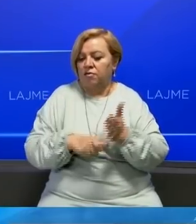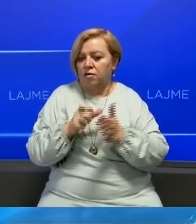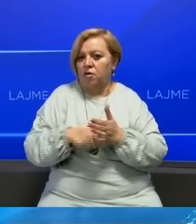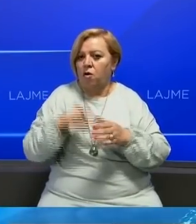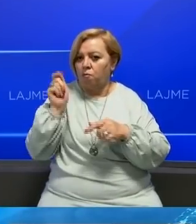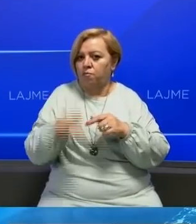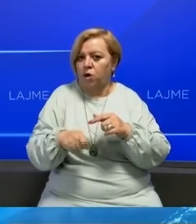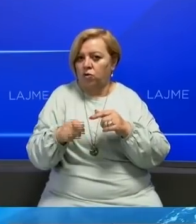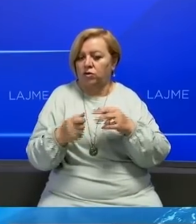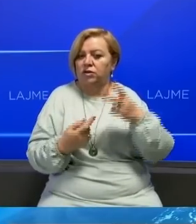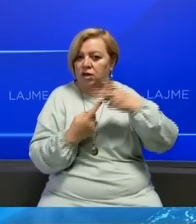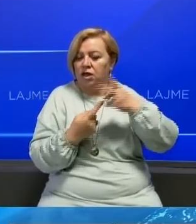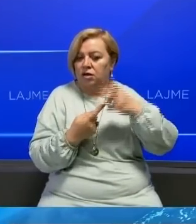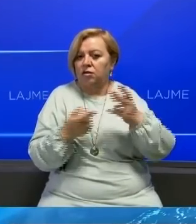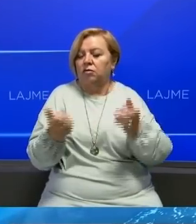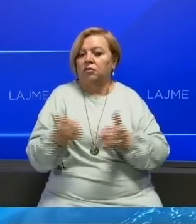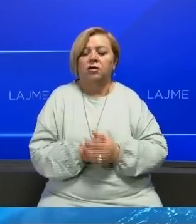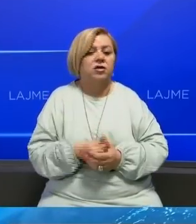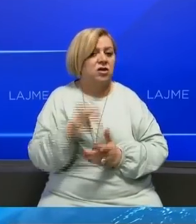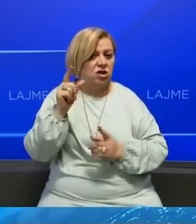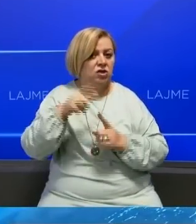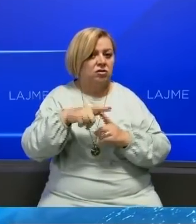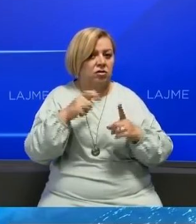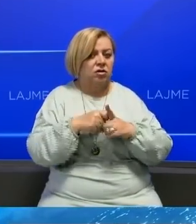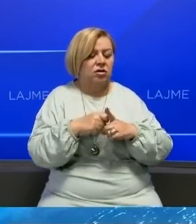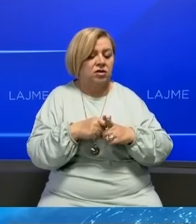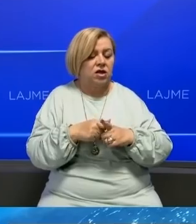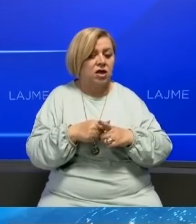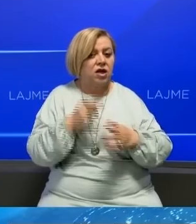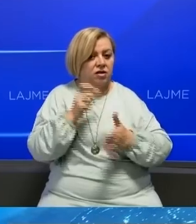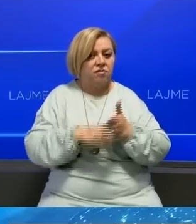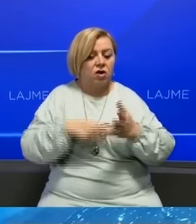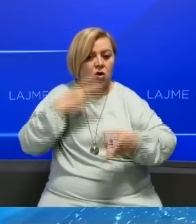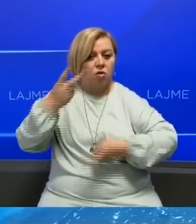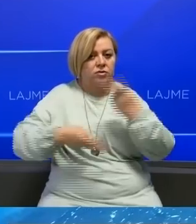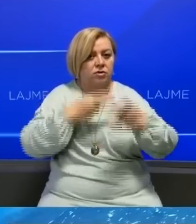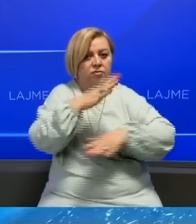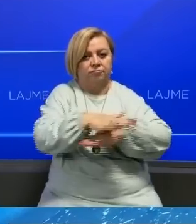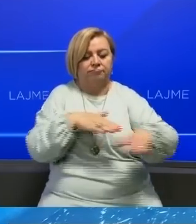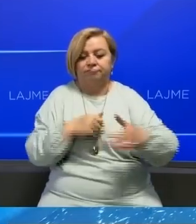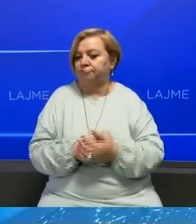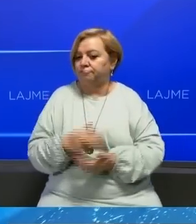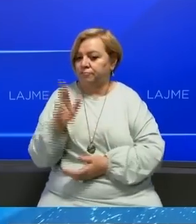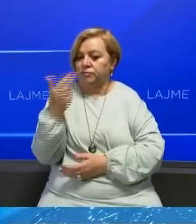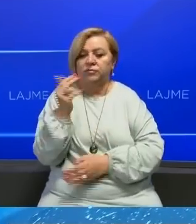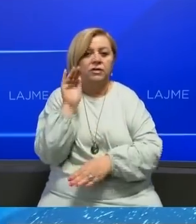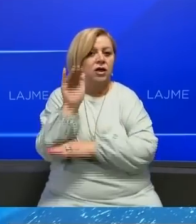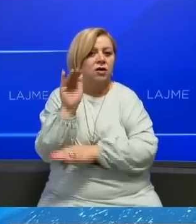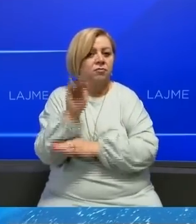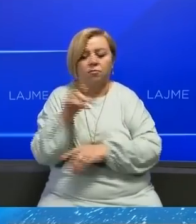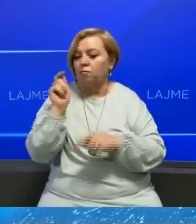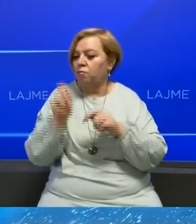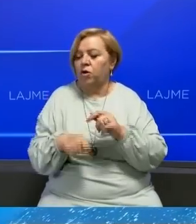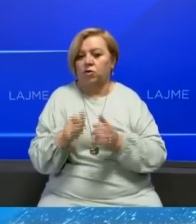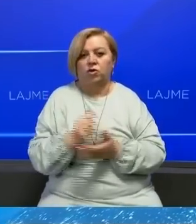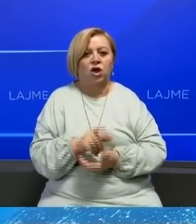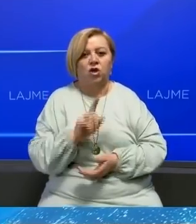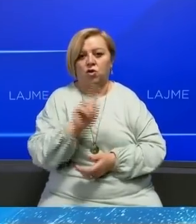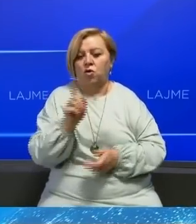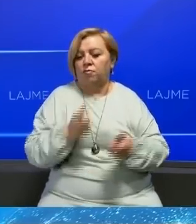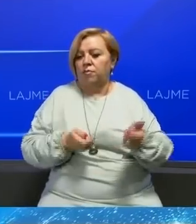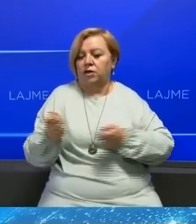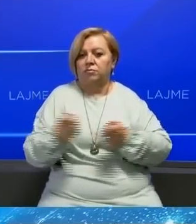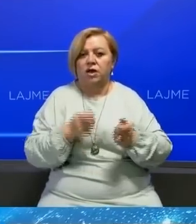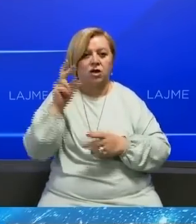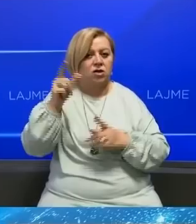bordit të medjumit publik e antarve të Komisionit për Bugjet. Në Komisionin ku uftua të raportoj bordit, por jo dhe menajgmenti